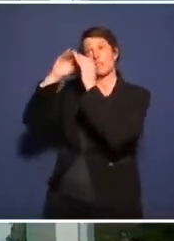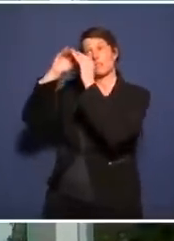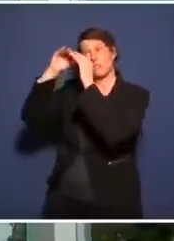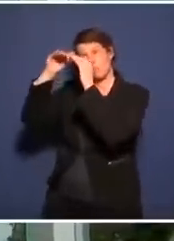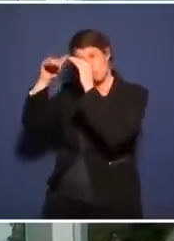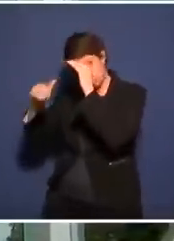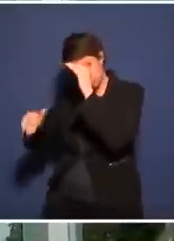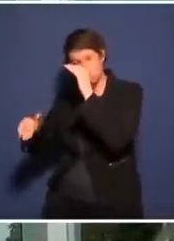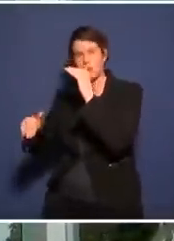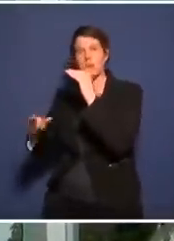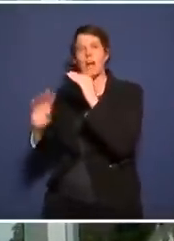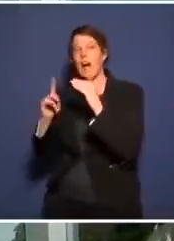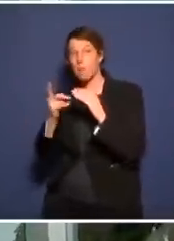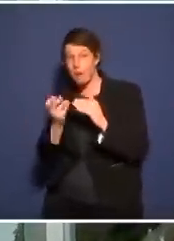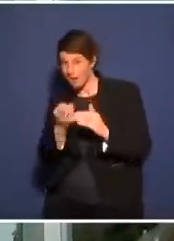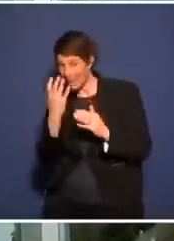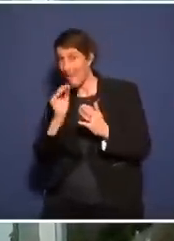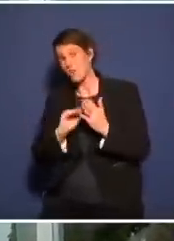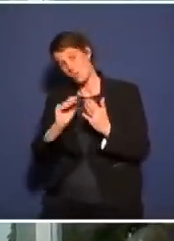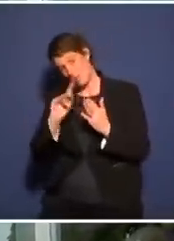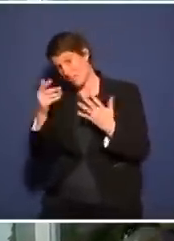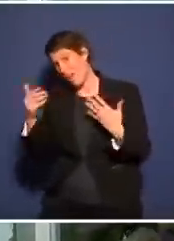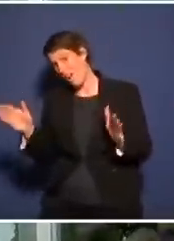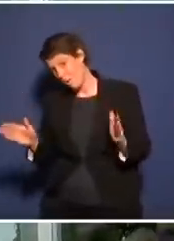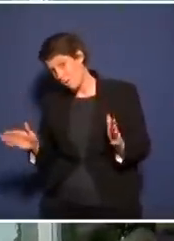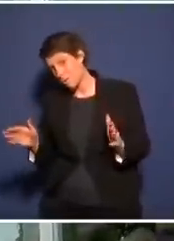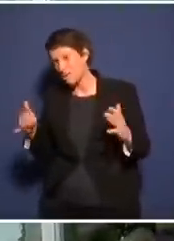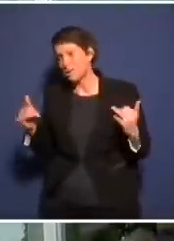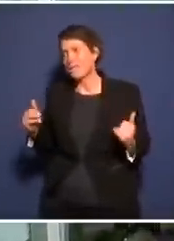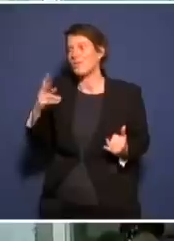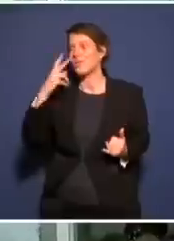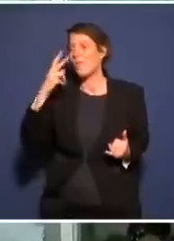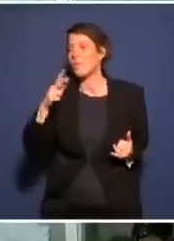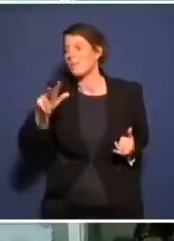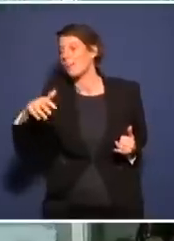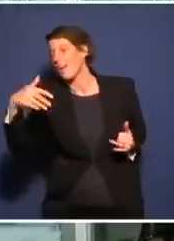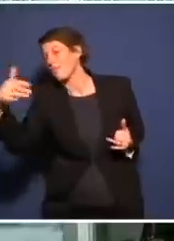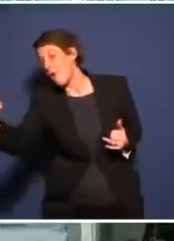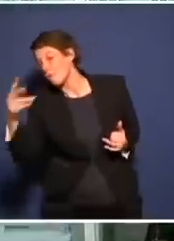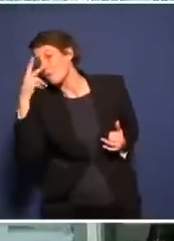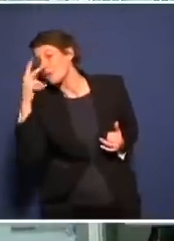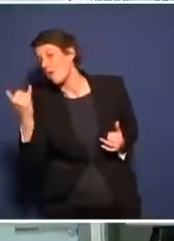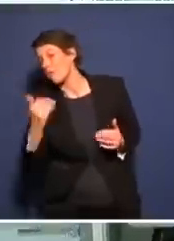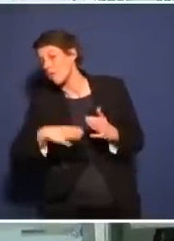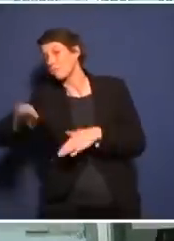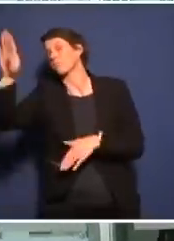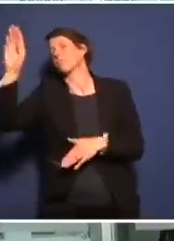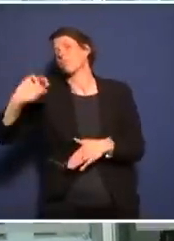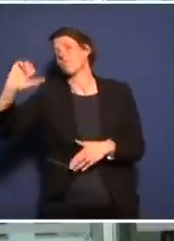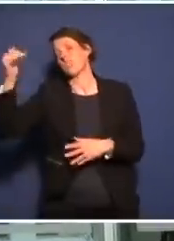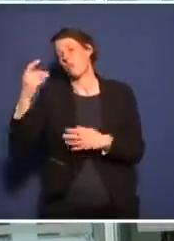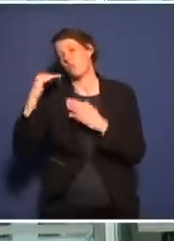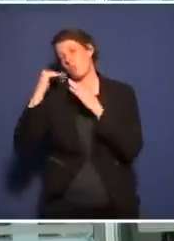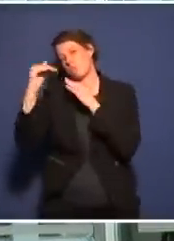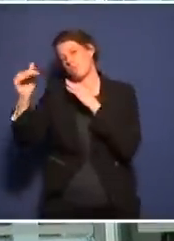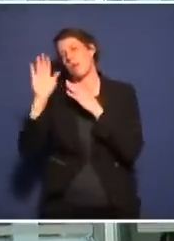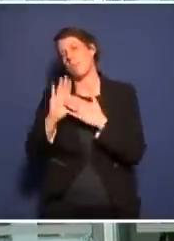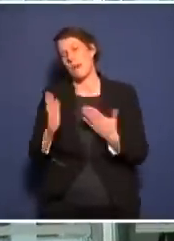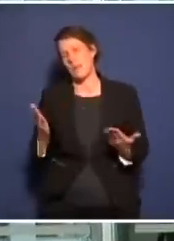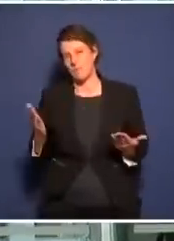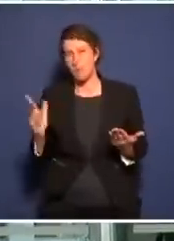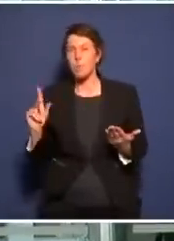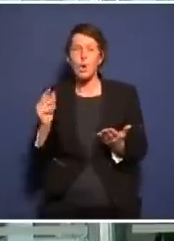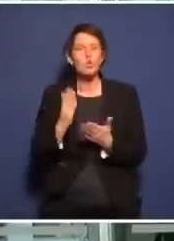Da wurden aber jetzt auch natürlich die Schulen wieder geöffnet. Nochmal kurz zusammengefasst. Großbritannien hat einen Bruchteil der Maßnahmen gemacht.